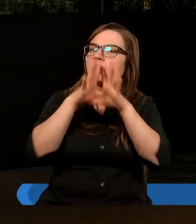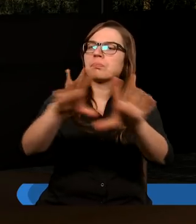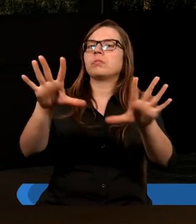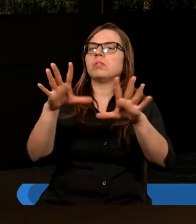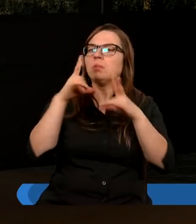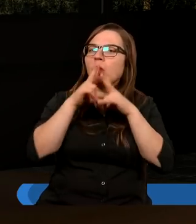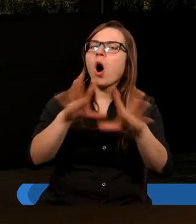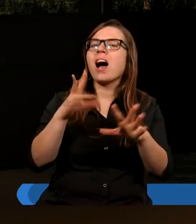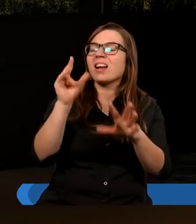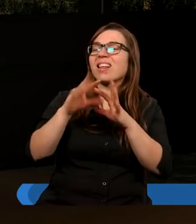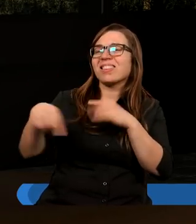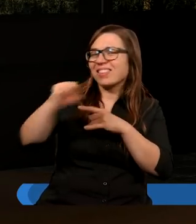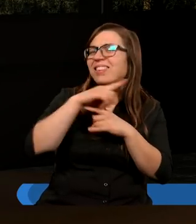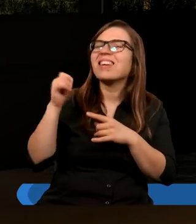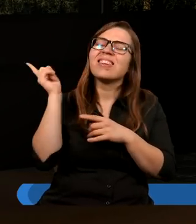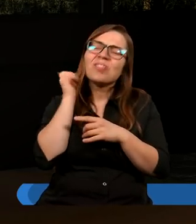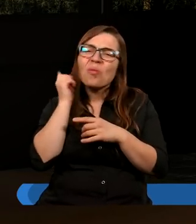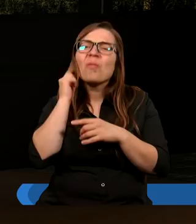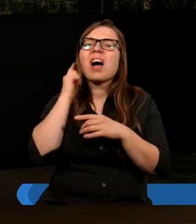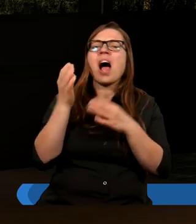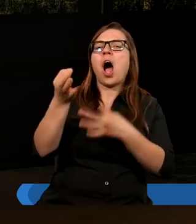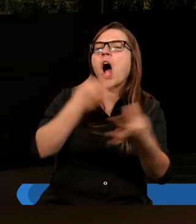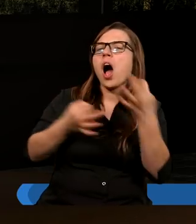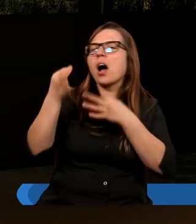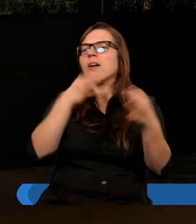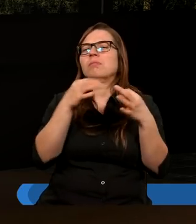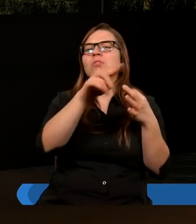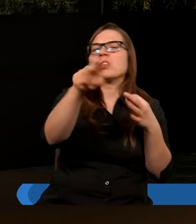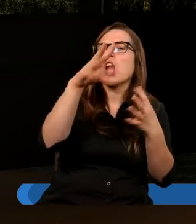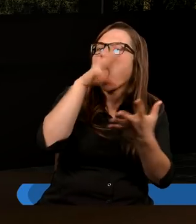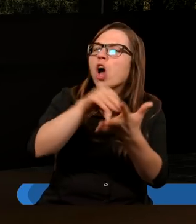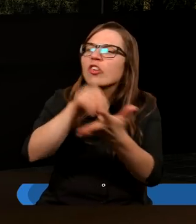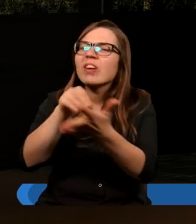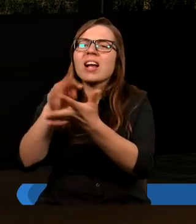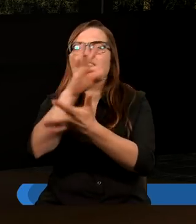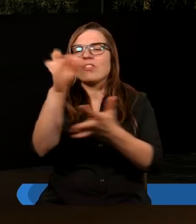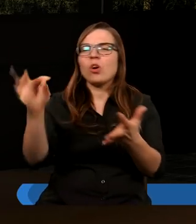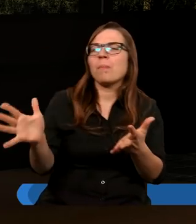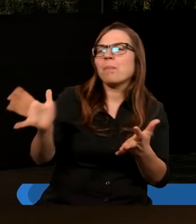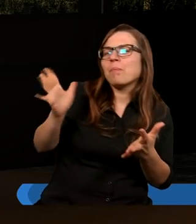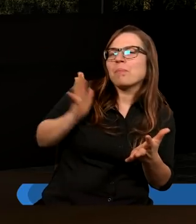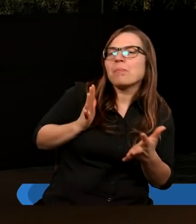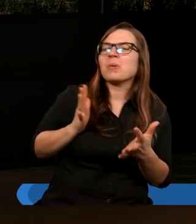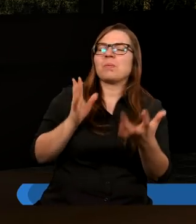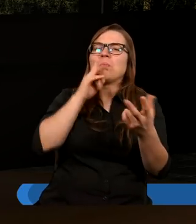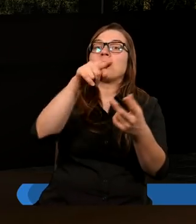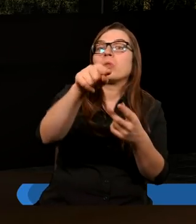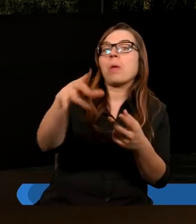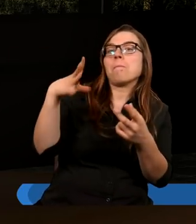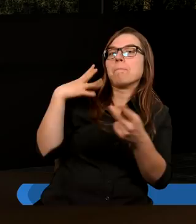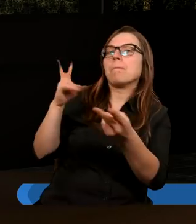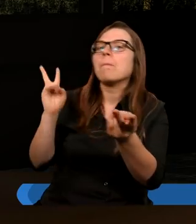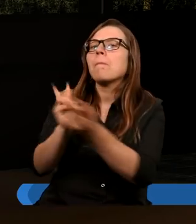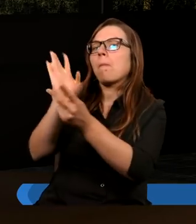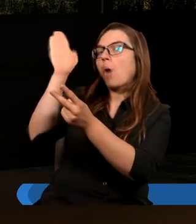słuchamy, gdy ktoś opowiada nam swoje doświadczenie, swoje przeżycie, swoje spotkanie z Bogiem, swoją